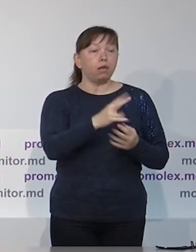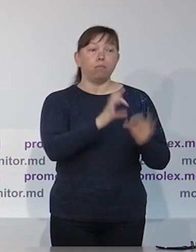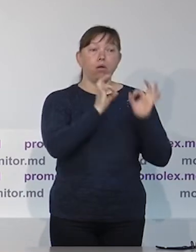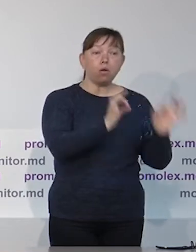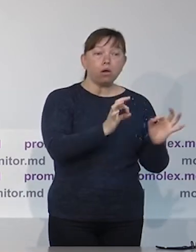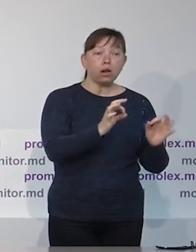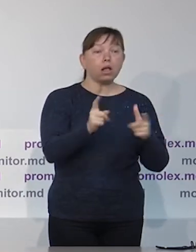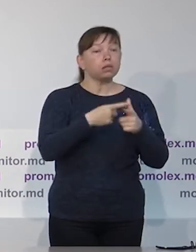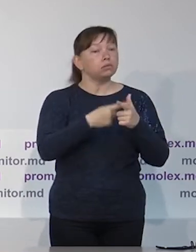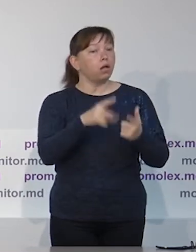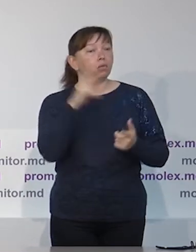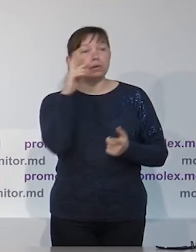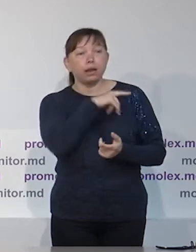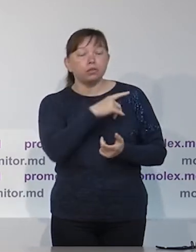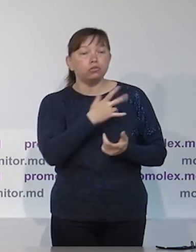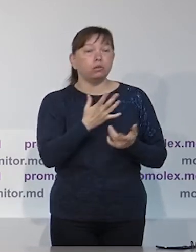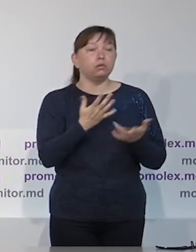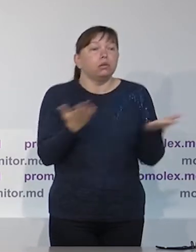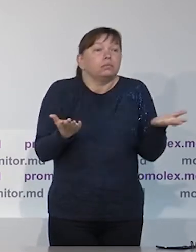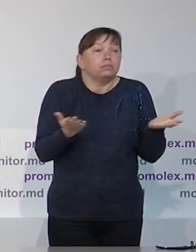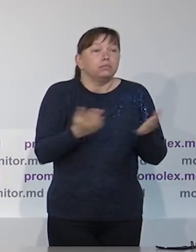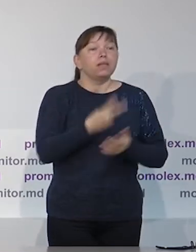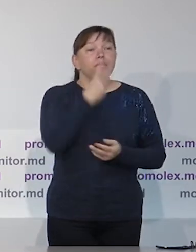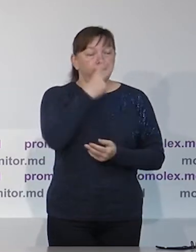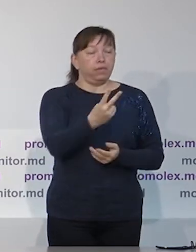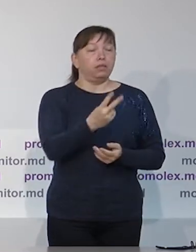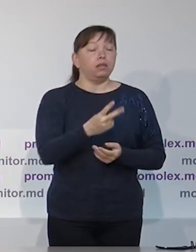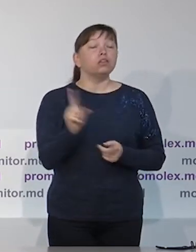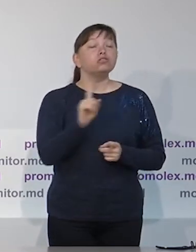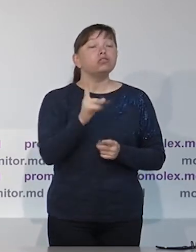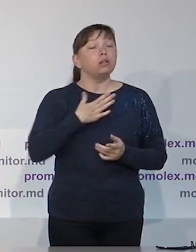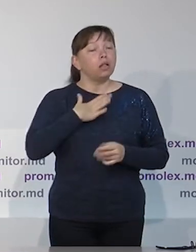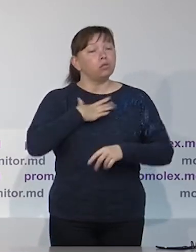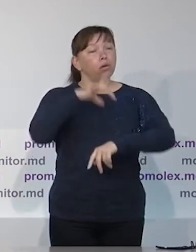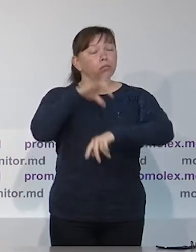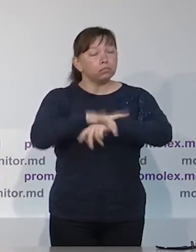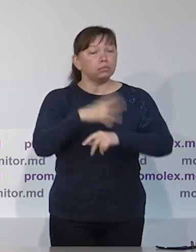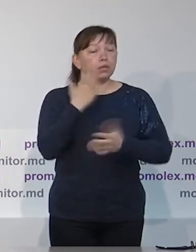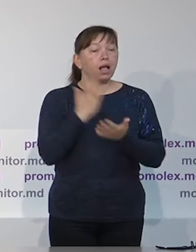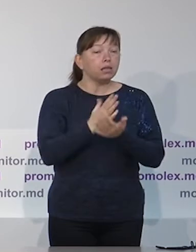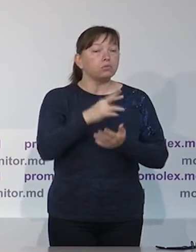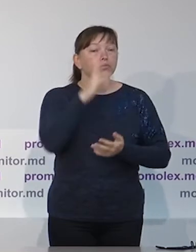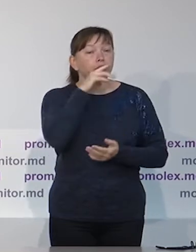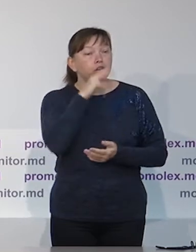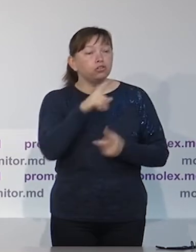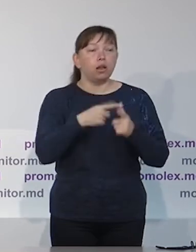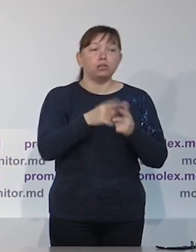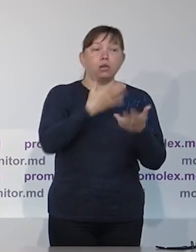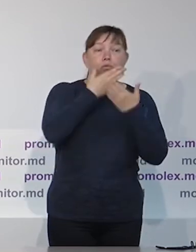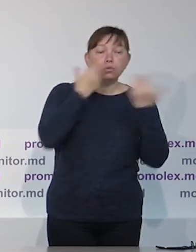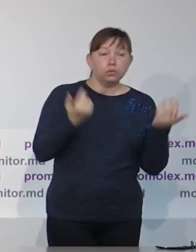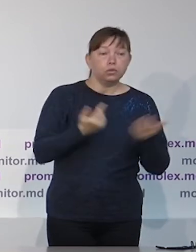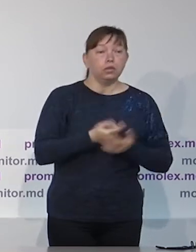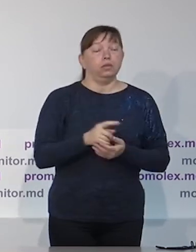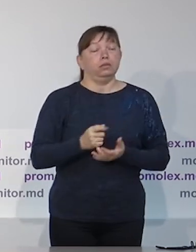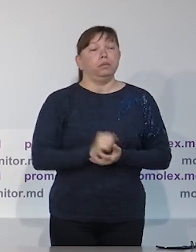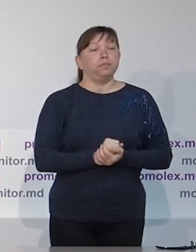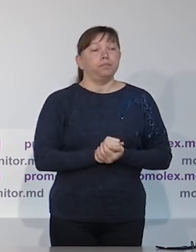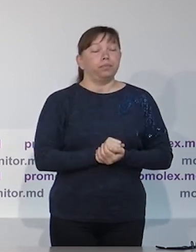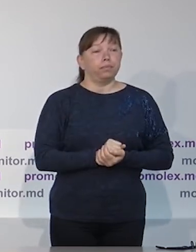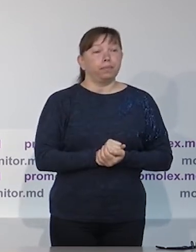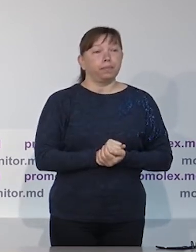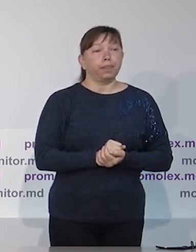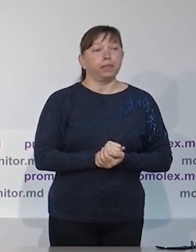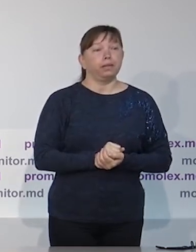результатами параллельного подсчета и подтвердить или рассказать о том, что мы выявили